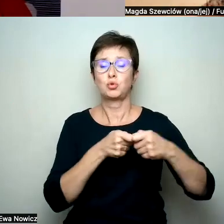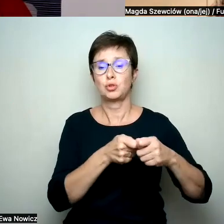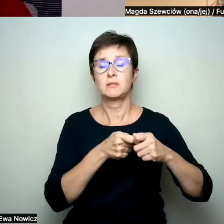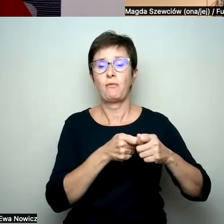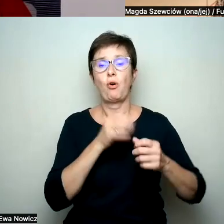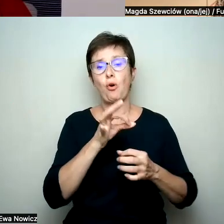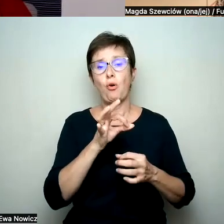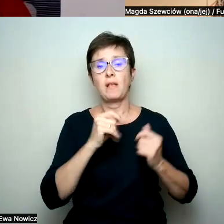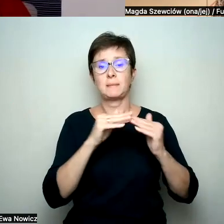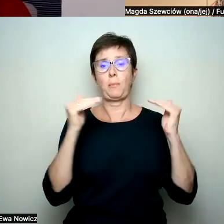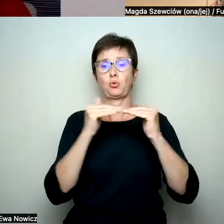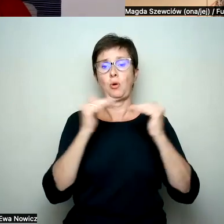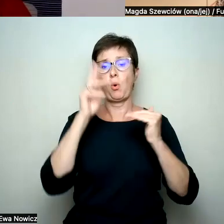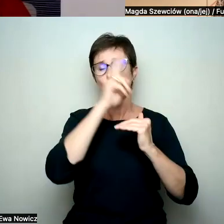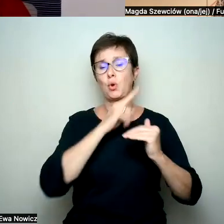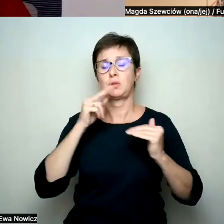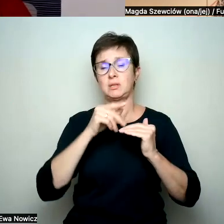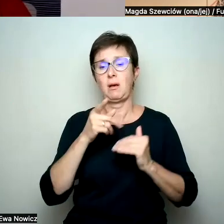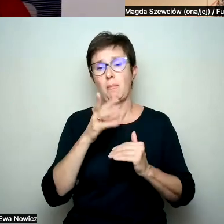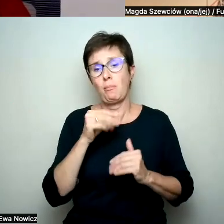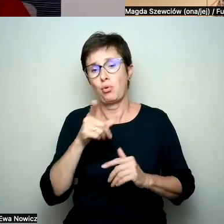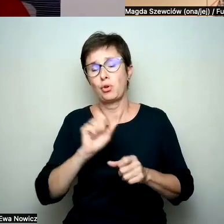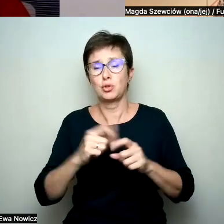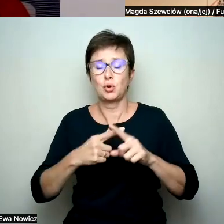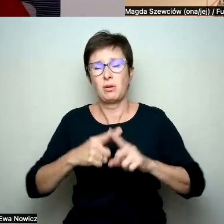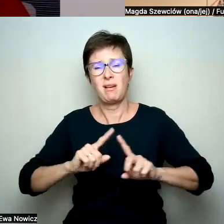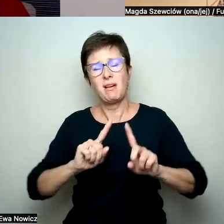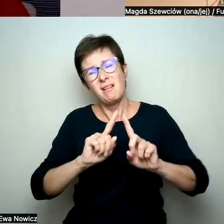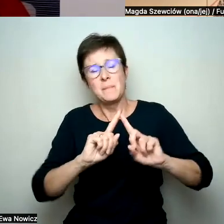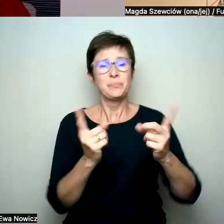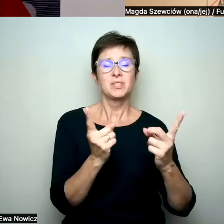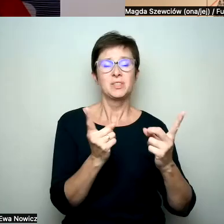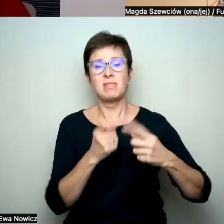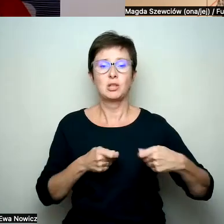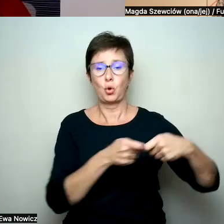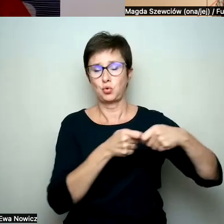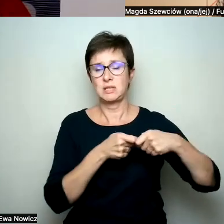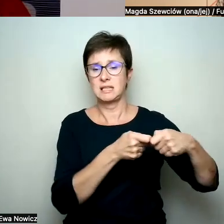rodzica, bo to jest trochę inny też kawałek, myślę sobie, sojusznictwa.